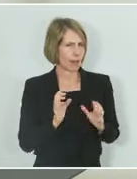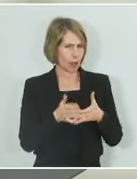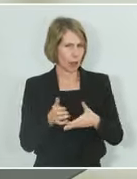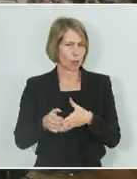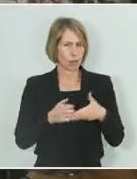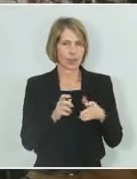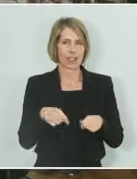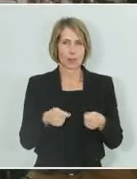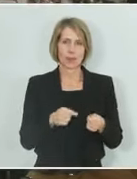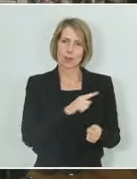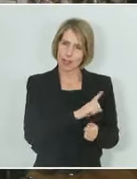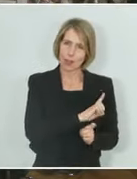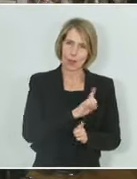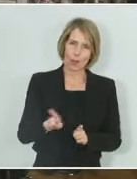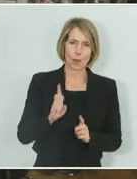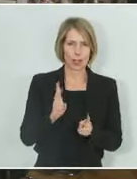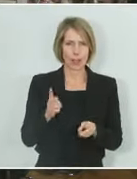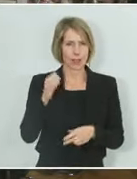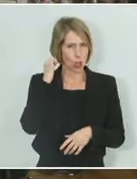sind hier mit eingeladen. Vielen Dank.